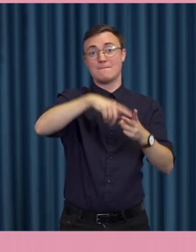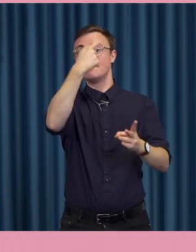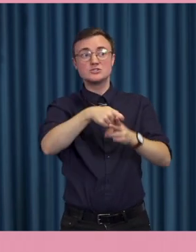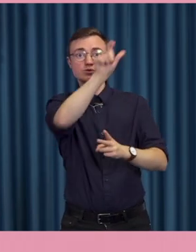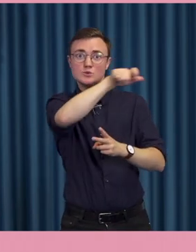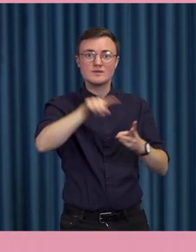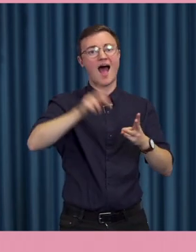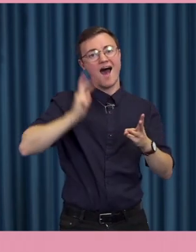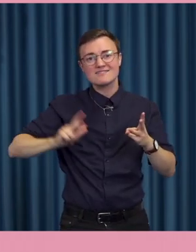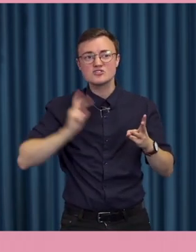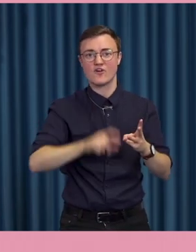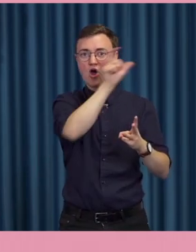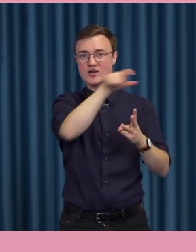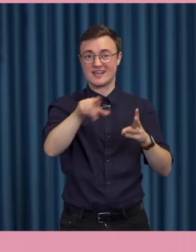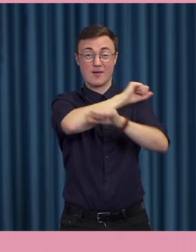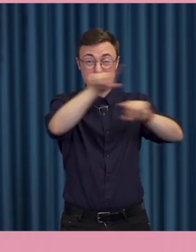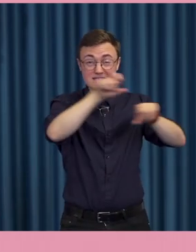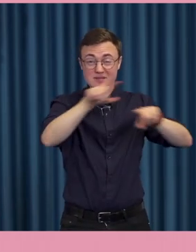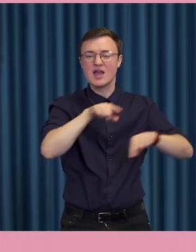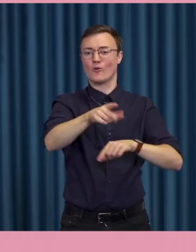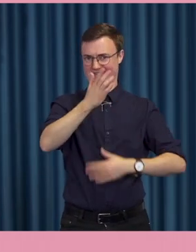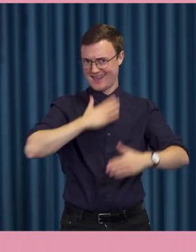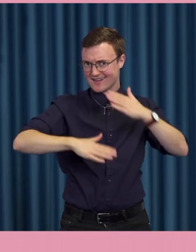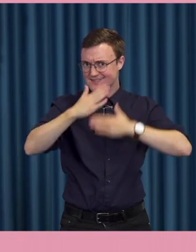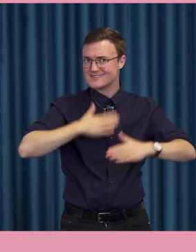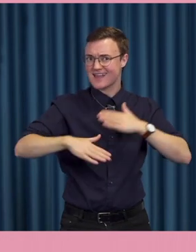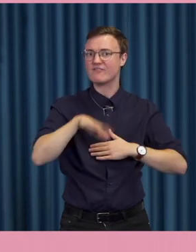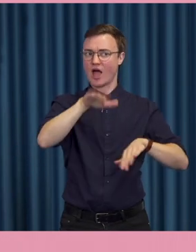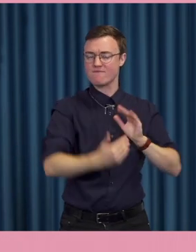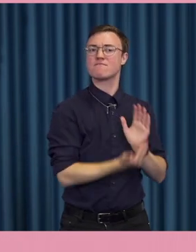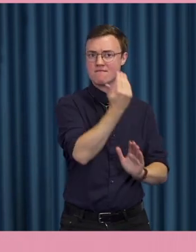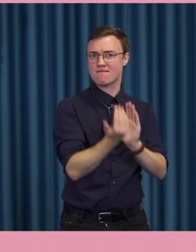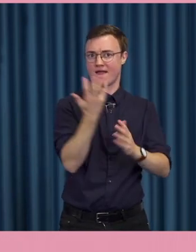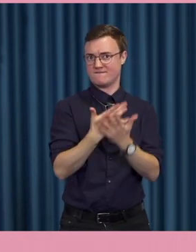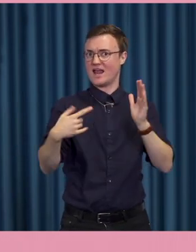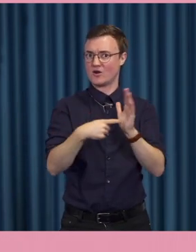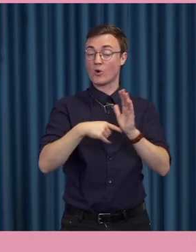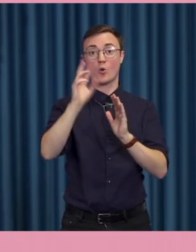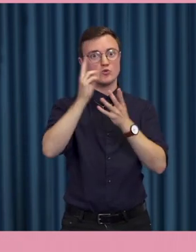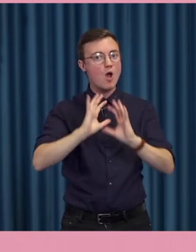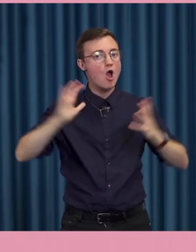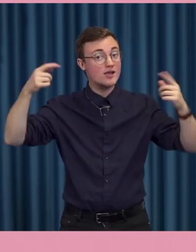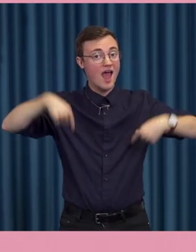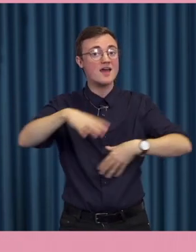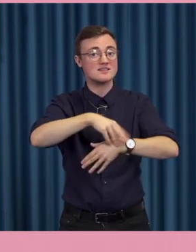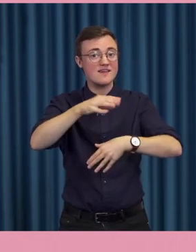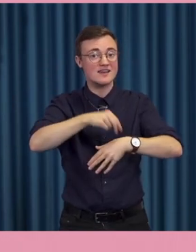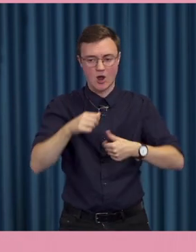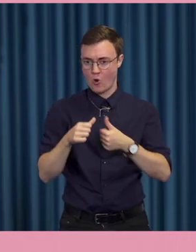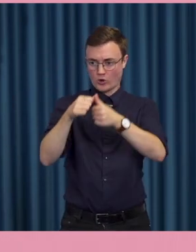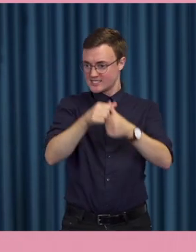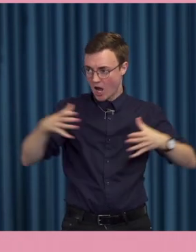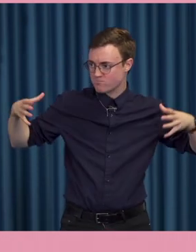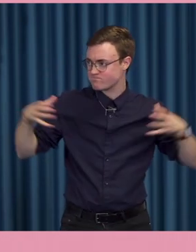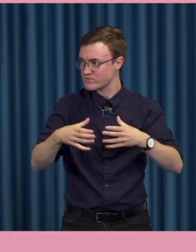ansvariga. Det här är rätt intressant. Det här har vi sett i flera fall. Och det här tendensen ökar i Sverige. Att man organiserar sig,